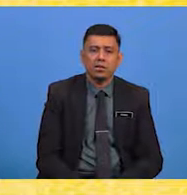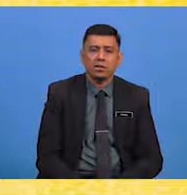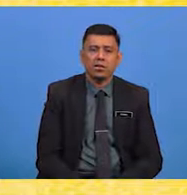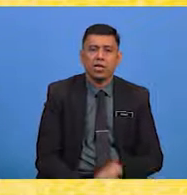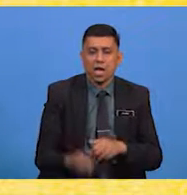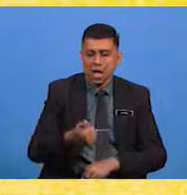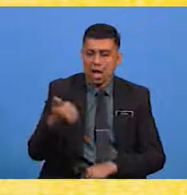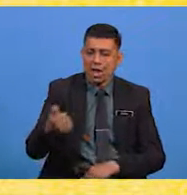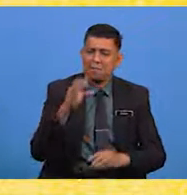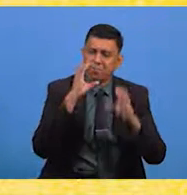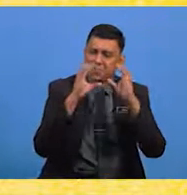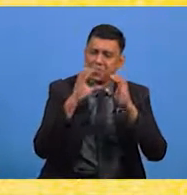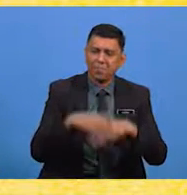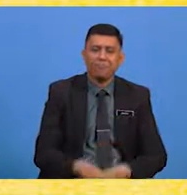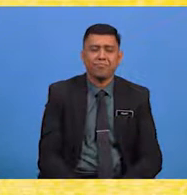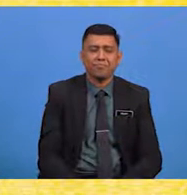komunikasi